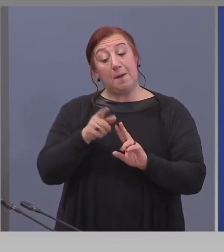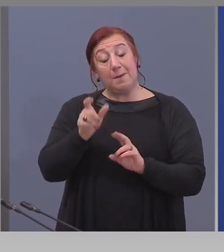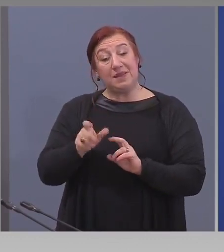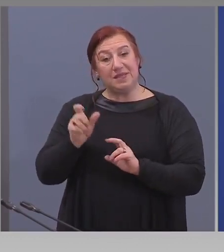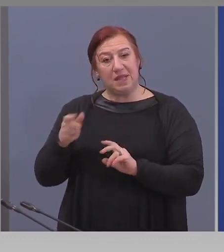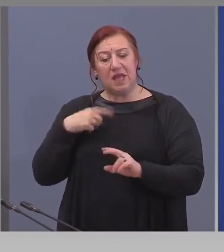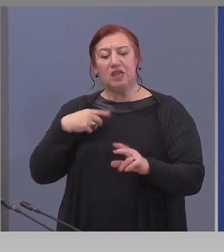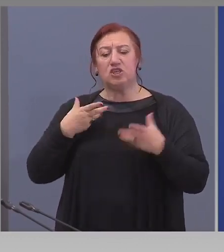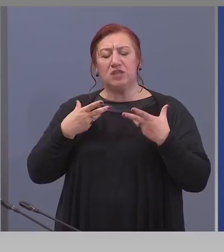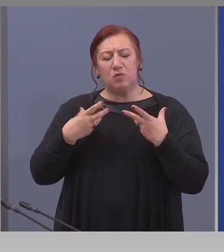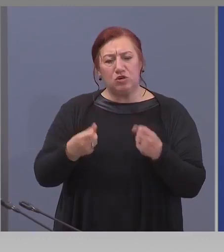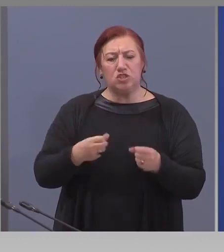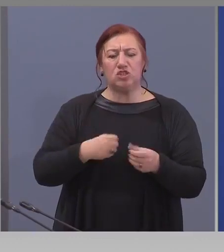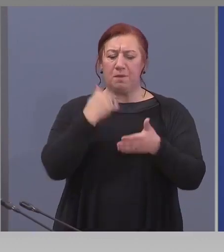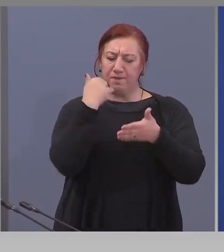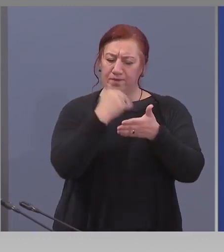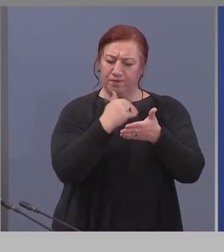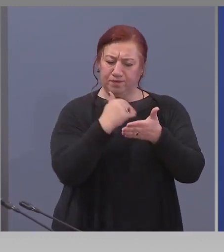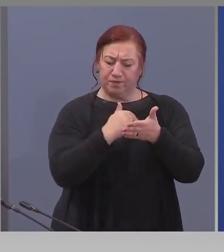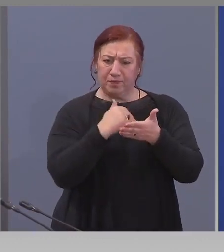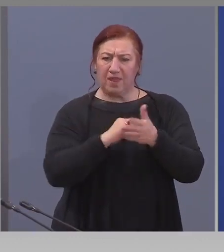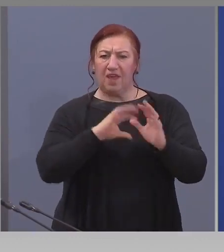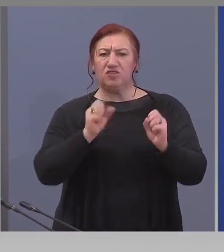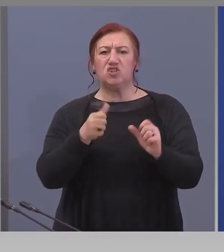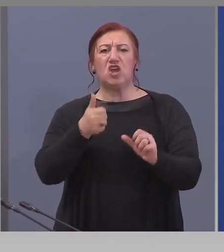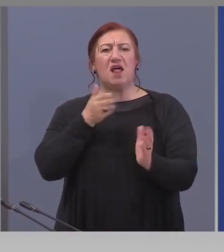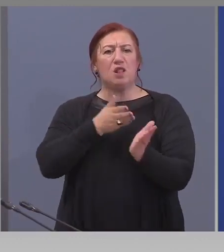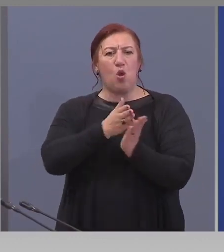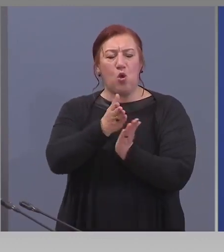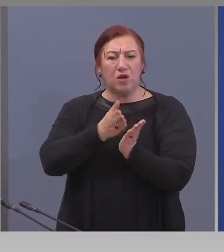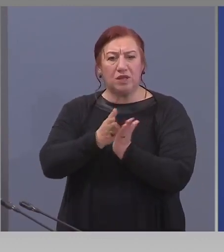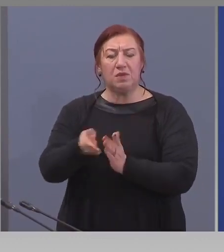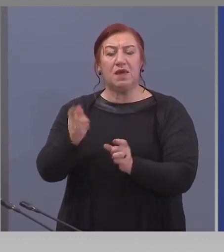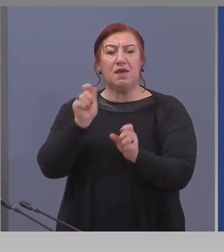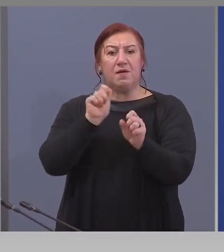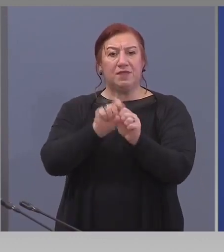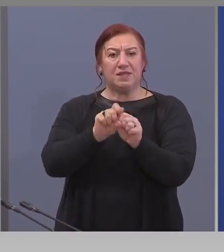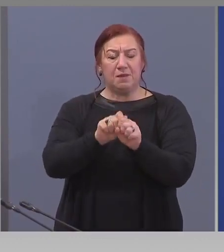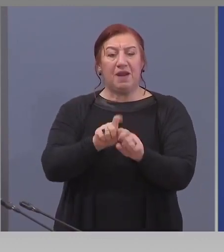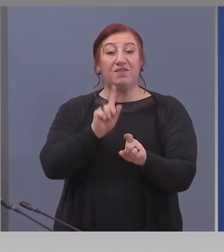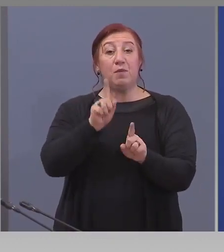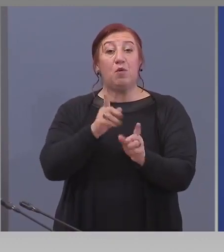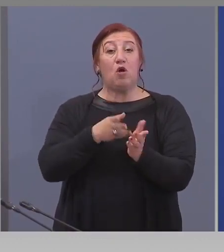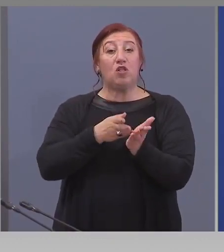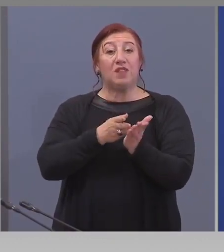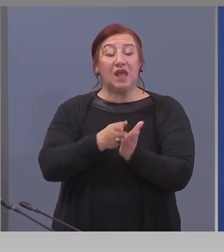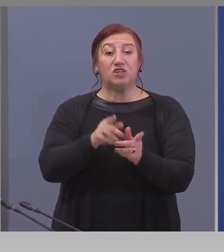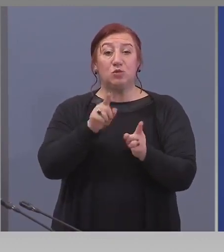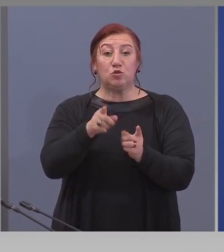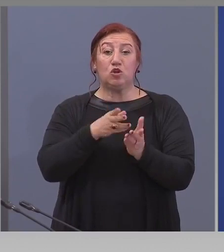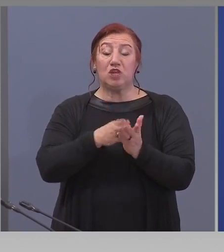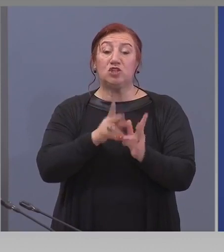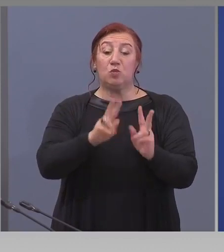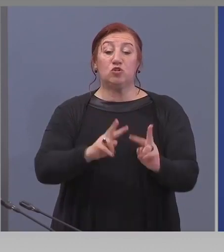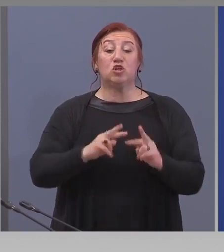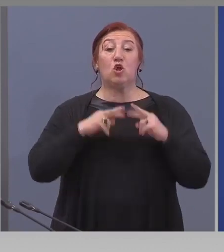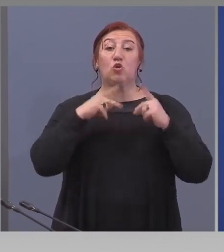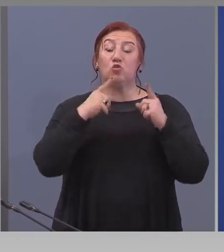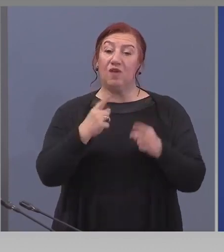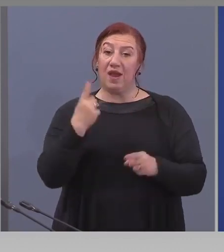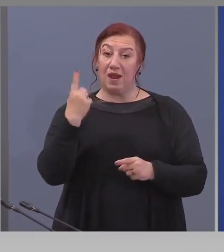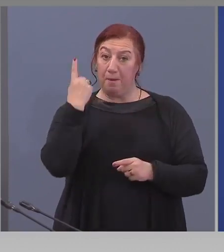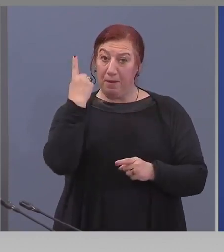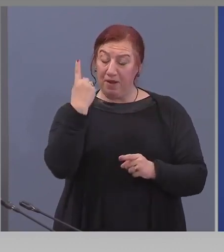алгоритмите, гайдлайните, които ще излязат от тух, да са направени по начин, по който да отговарят не само на нормативните